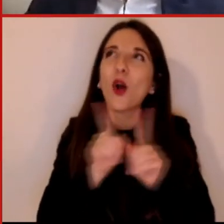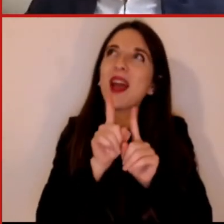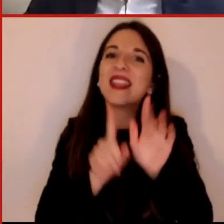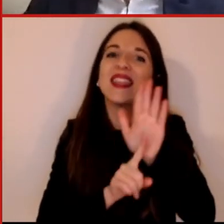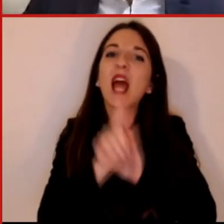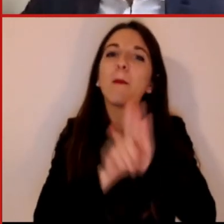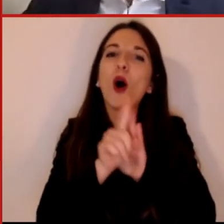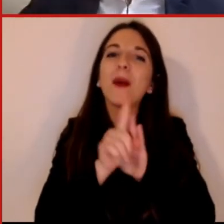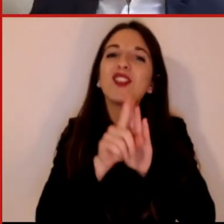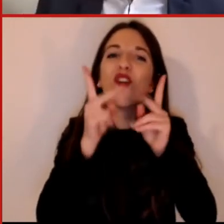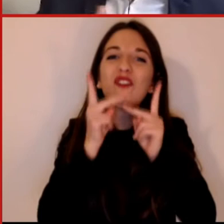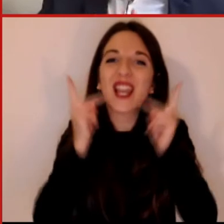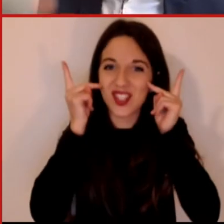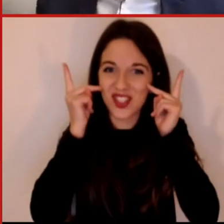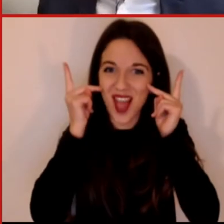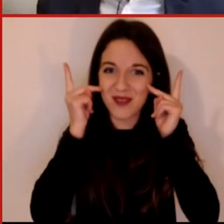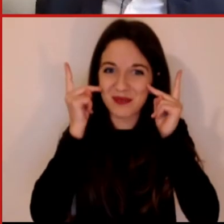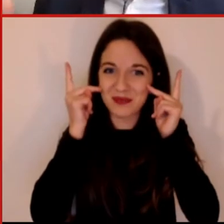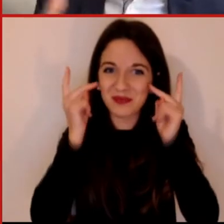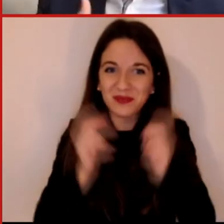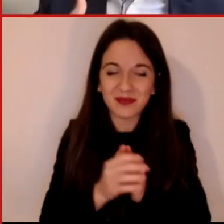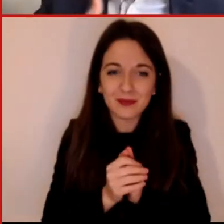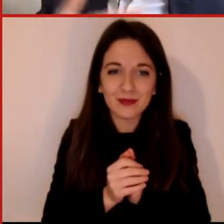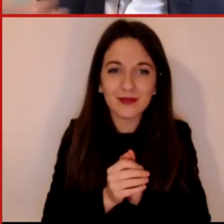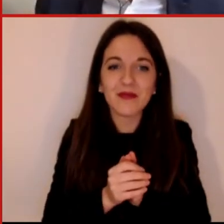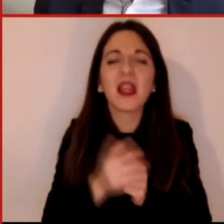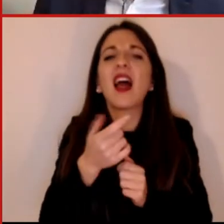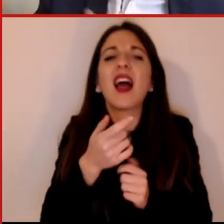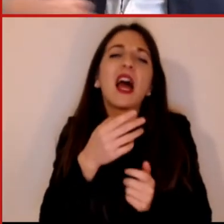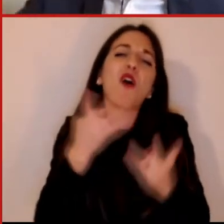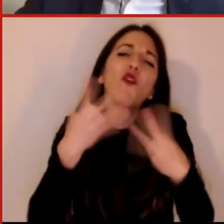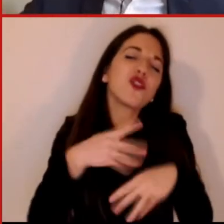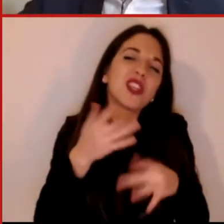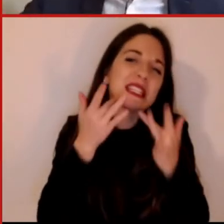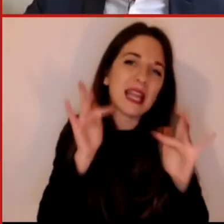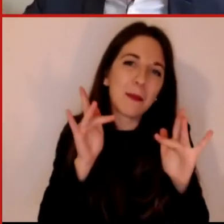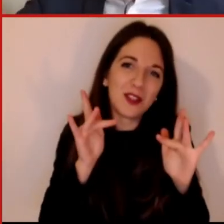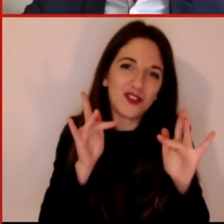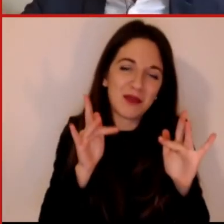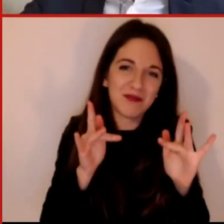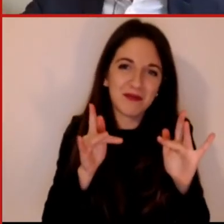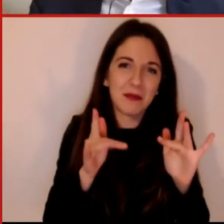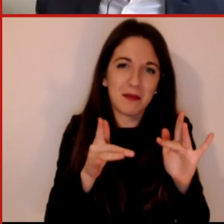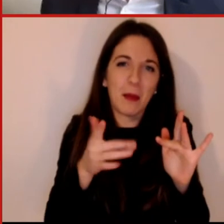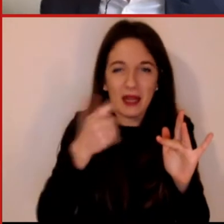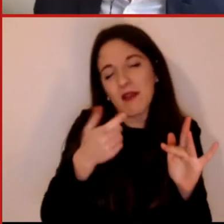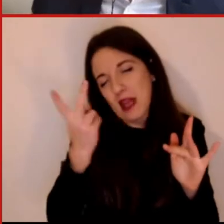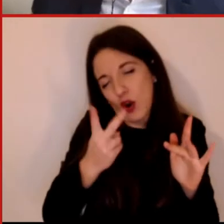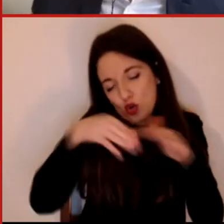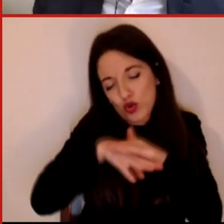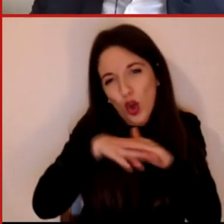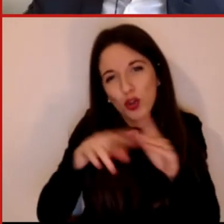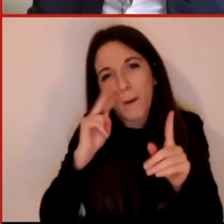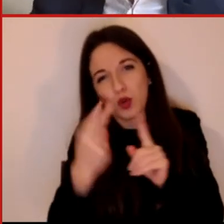funziona abbastanza semplicemente, in realtà raccoglie semplicemente come idea, poi in realtà quello che c'è dietro dal punto di vista